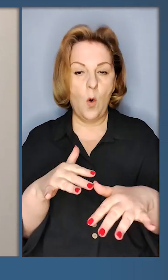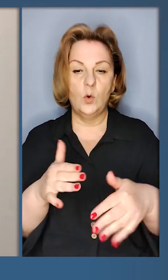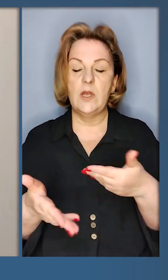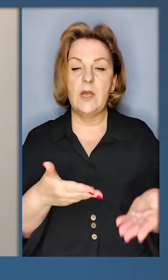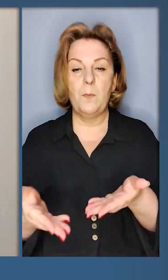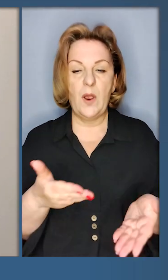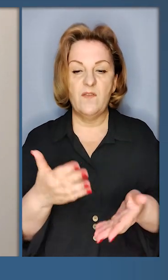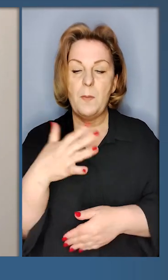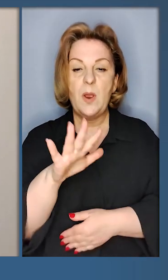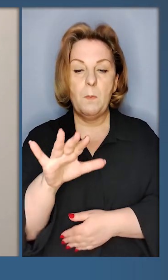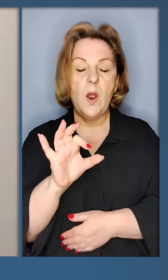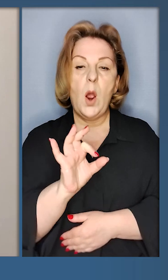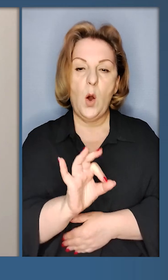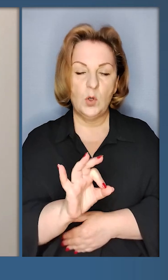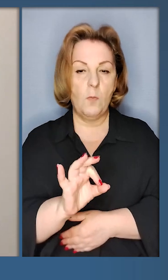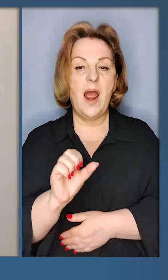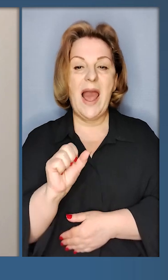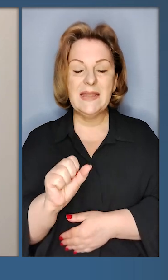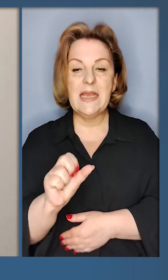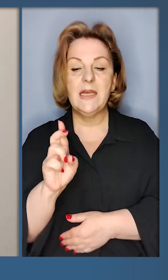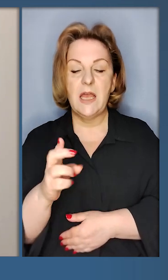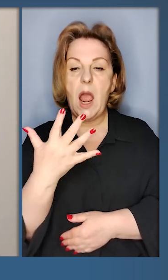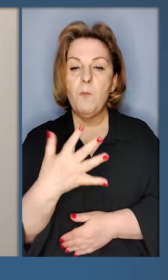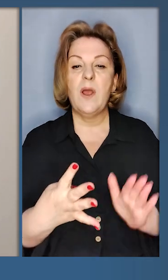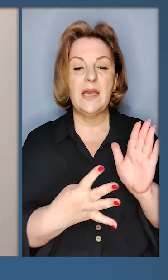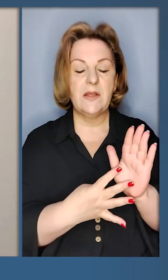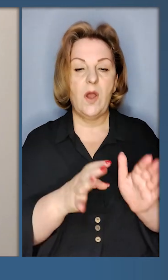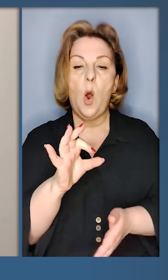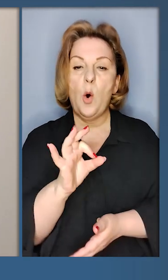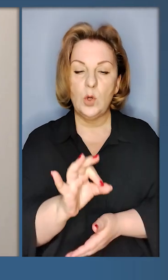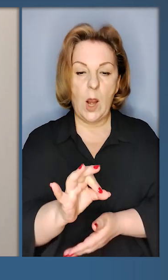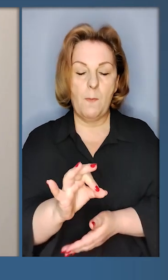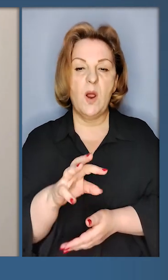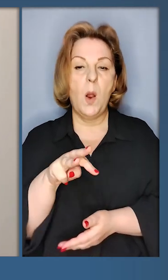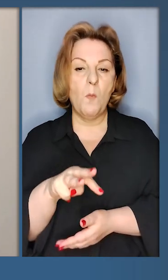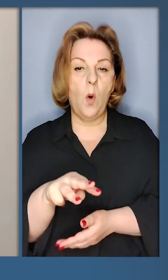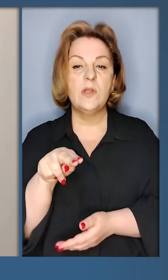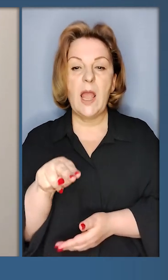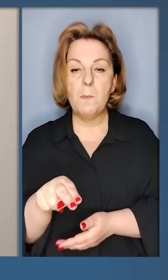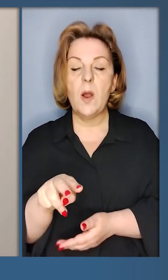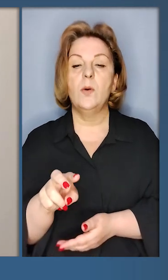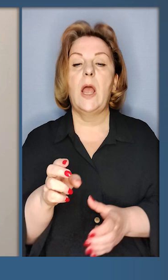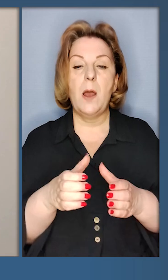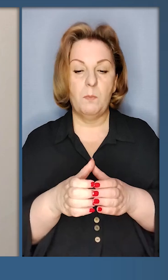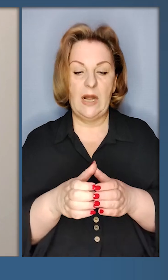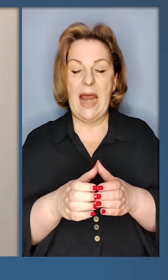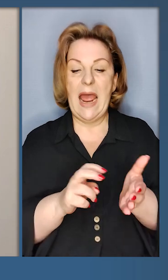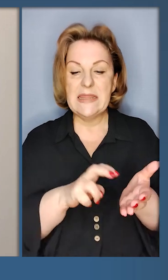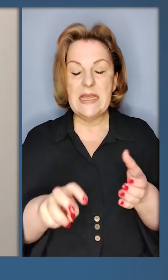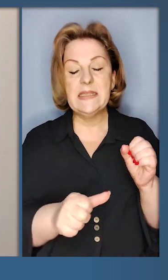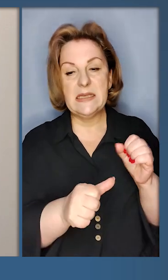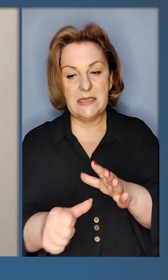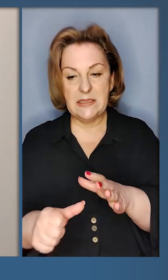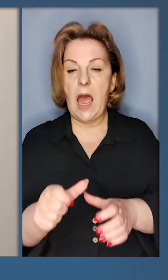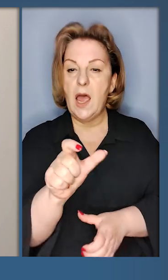морської піхоти, 55-та окрема артилерійська бригада, 59-та окрема монтопіхотна бригада і